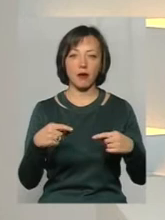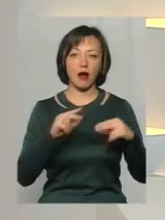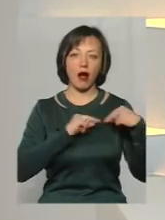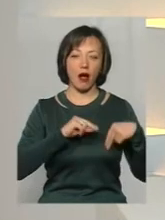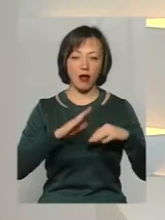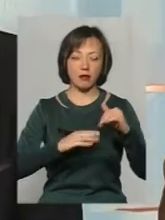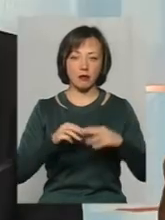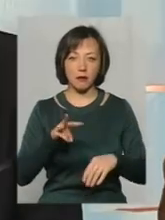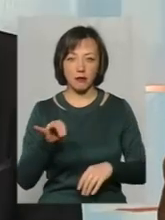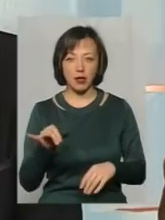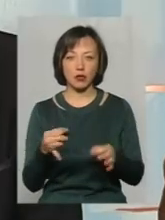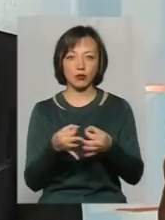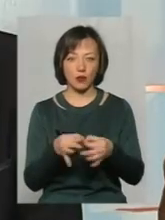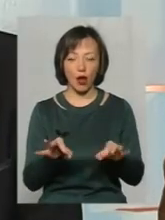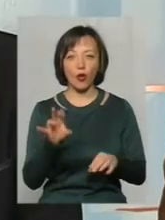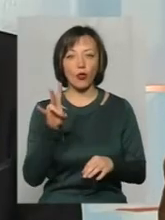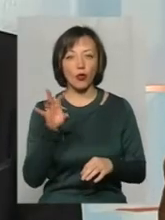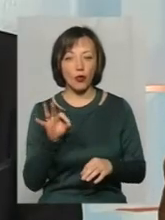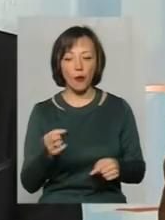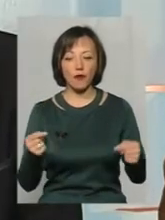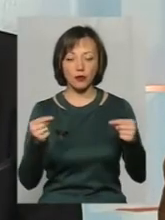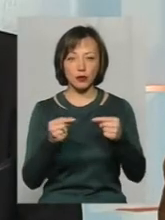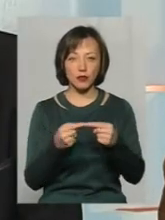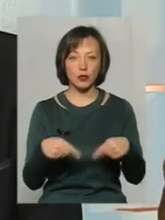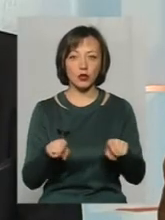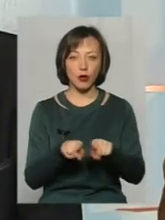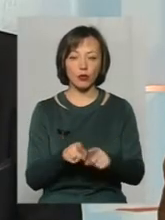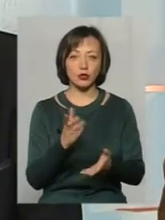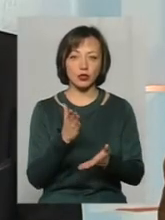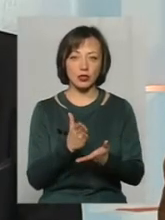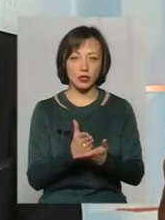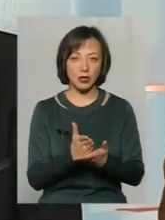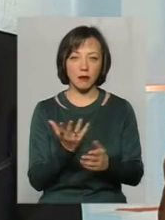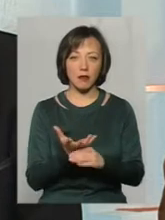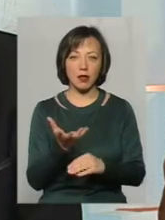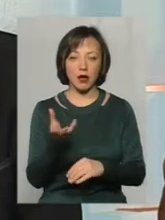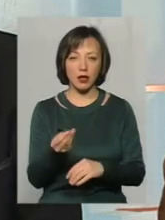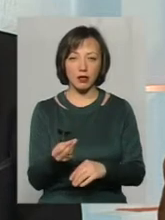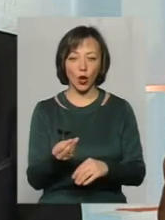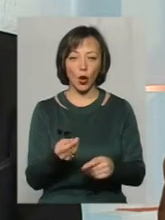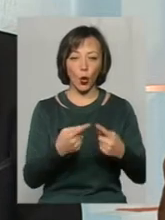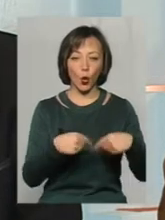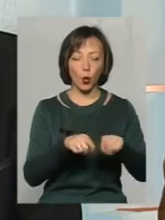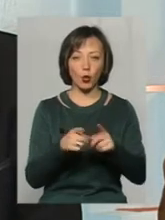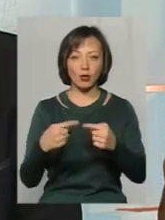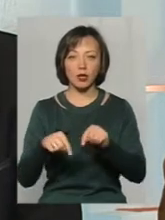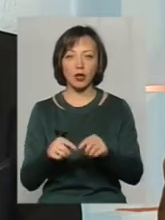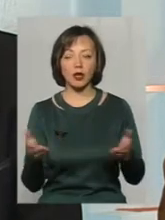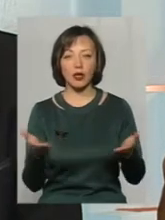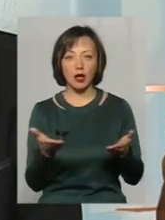кадрами, які дозволяють. Ну, відповідно, також є платні гуртки, які,